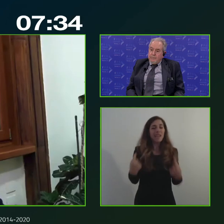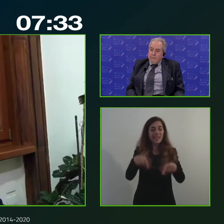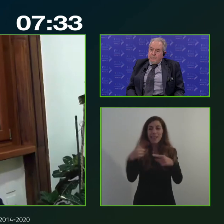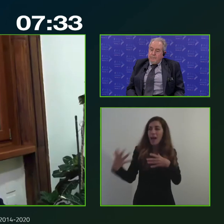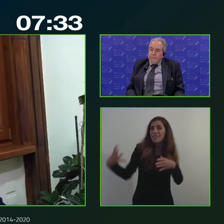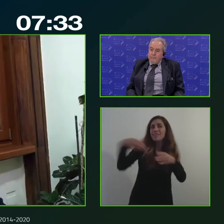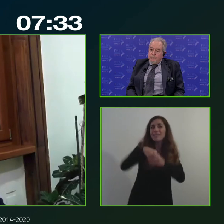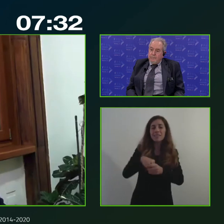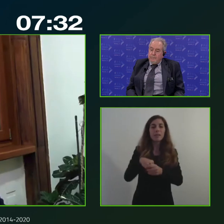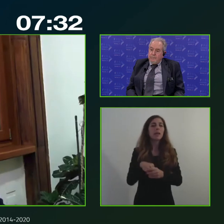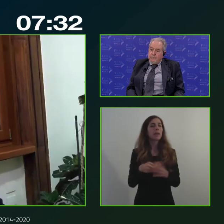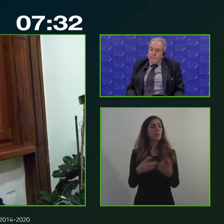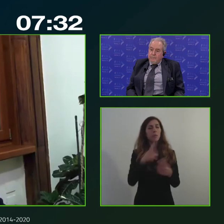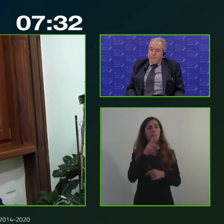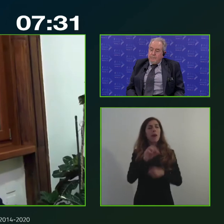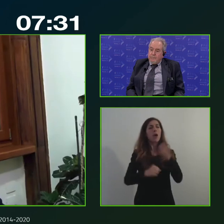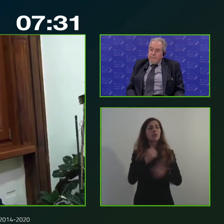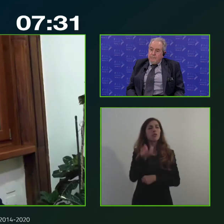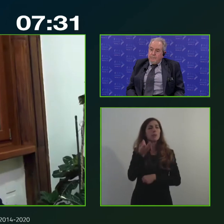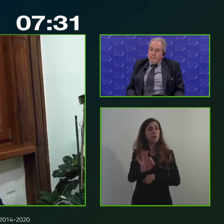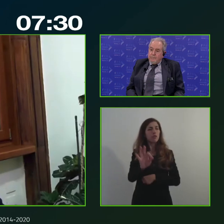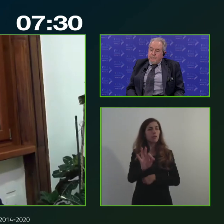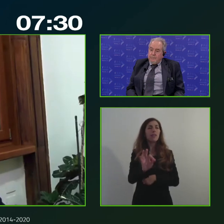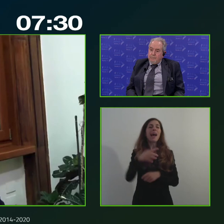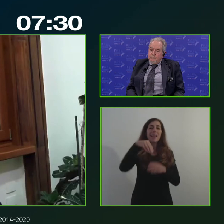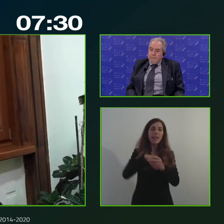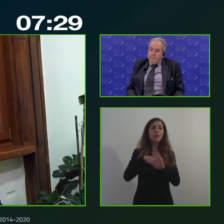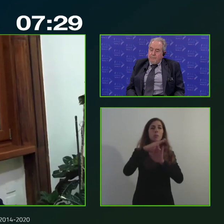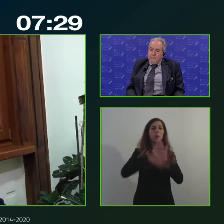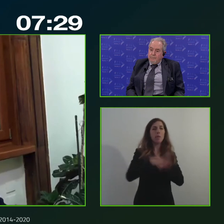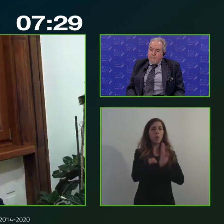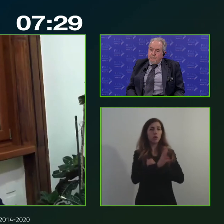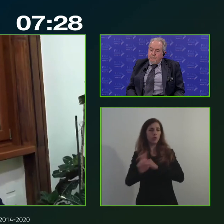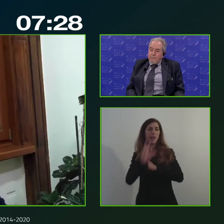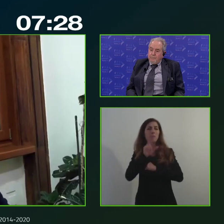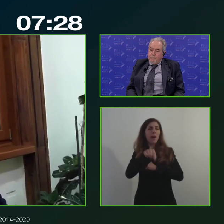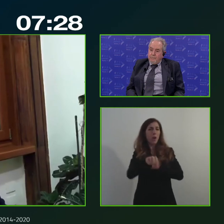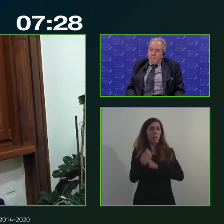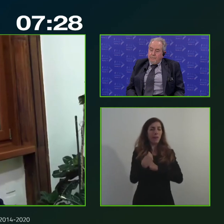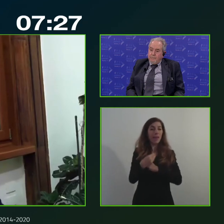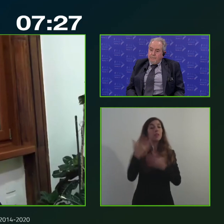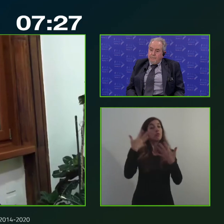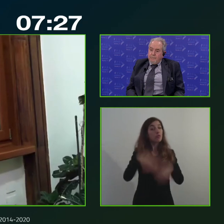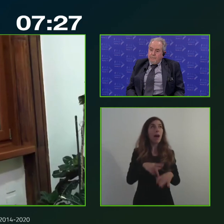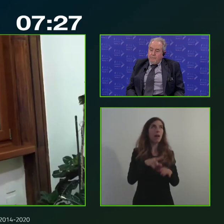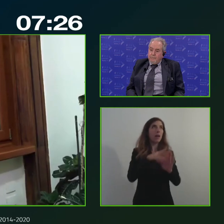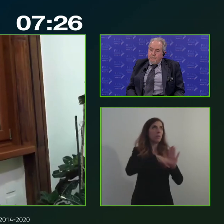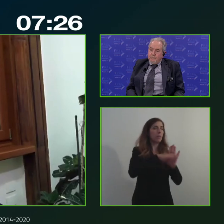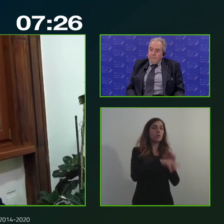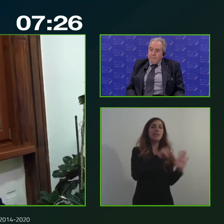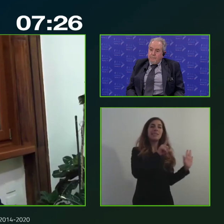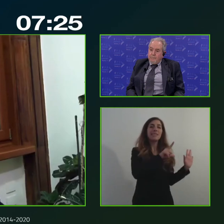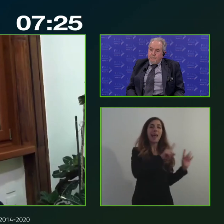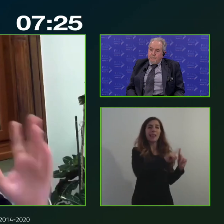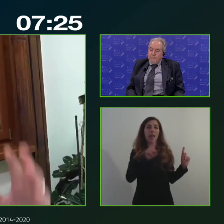diciamo di inserire un'azione specifica all'interno del programma dottor Vicimenti perché già nella programmazione 713 io devo dire che sono arrivato a